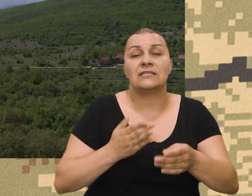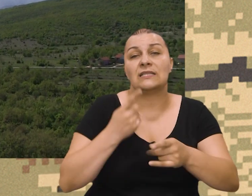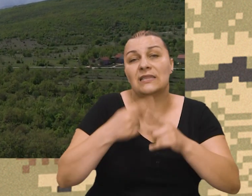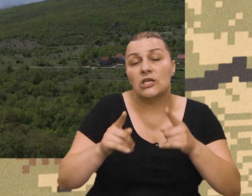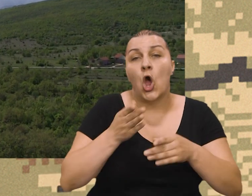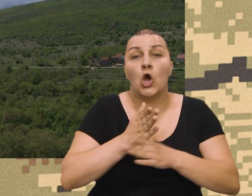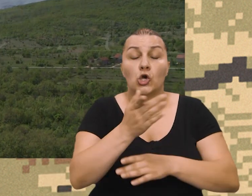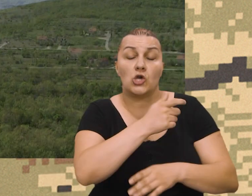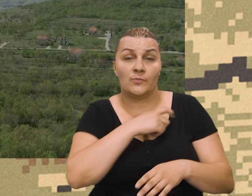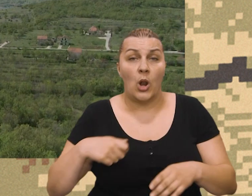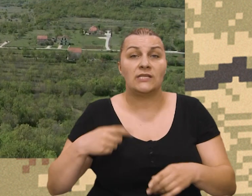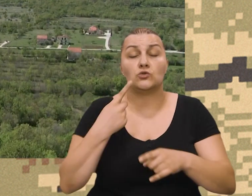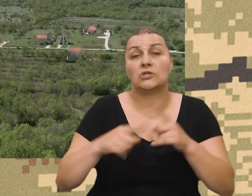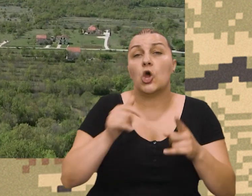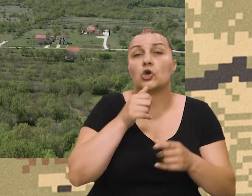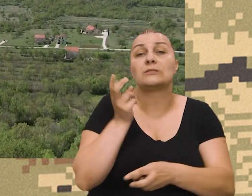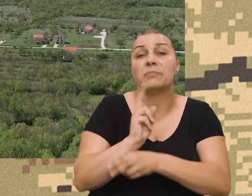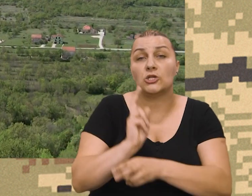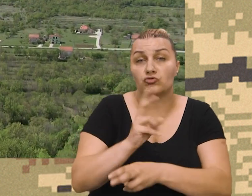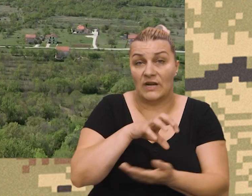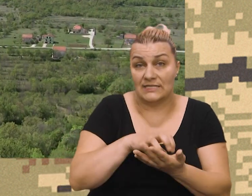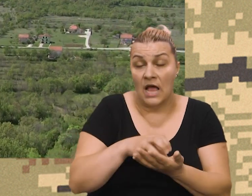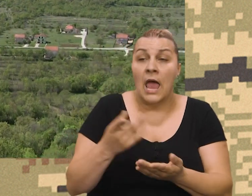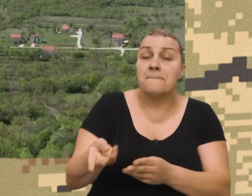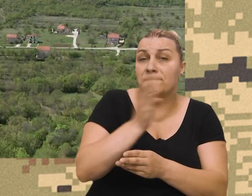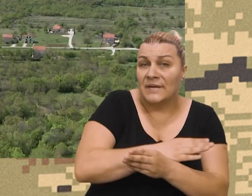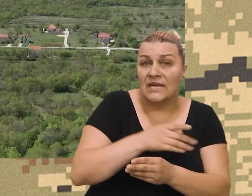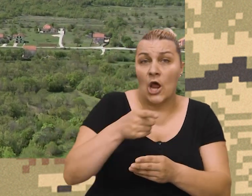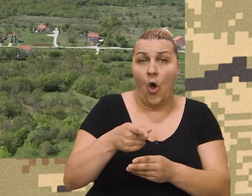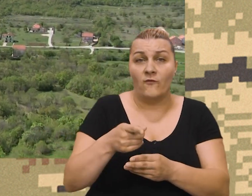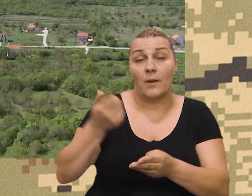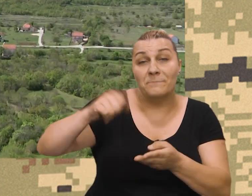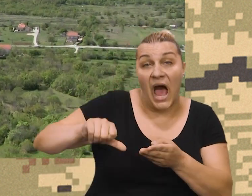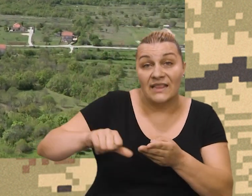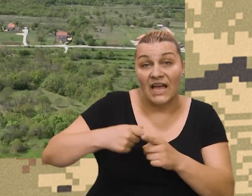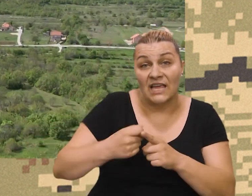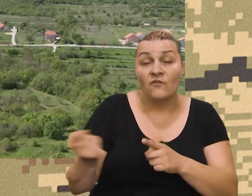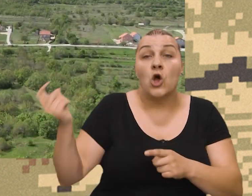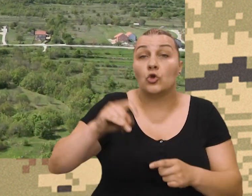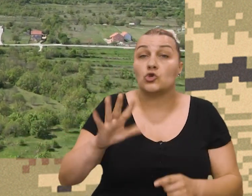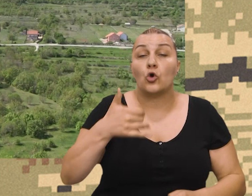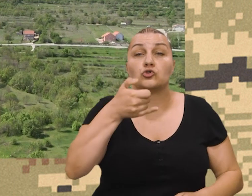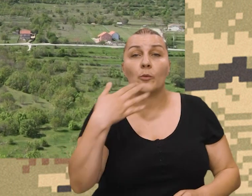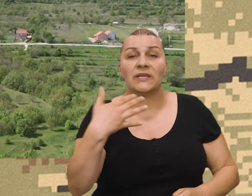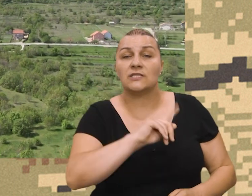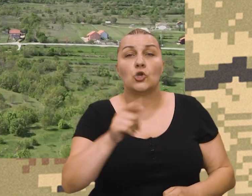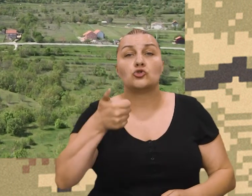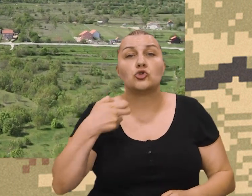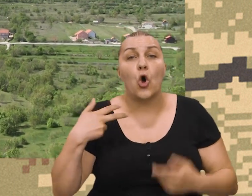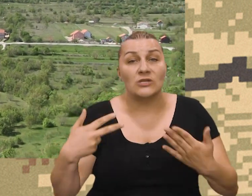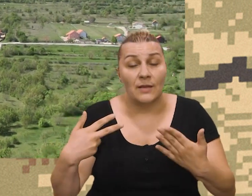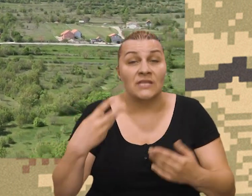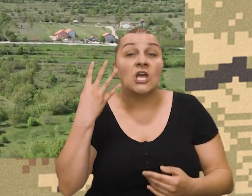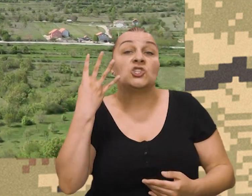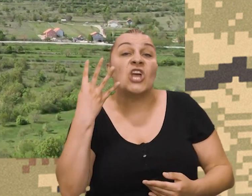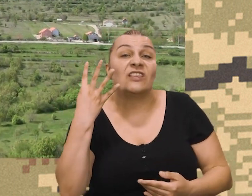dio policije, dio kroz pričanih snaga, treba napomenuti da je u oči pada Kijeva. Mislim, dva dana došli negdje oko 150-180